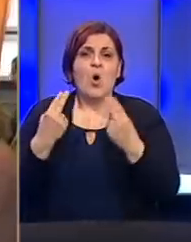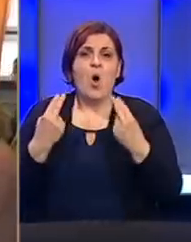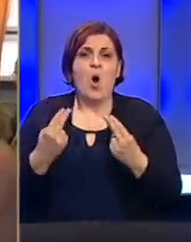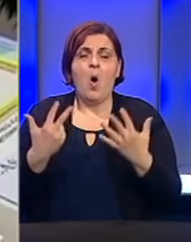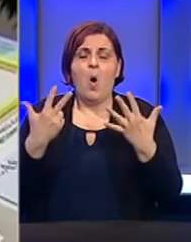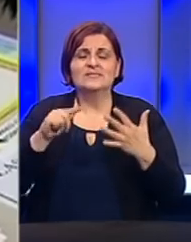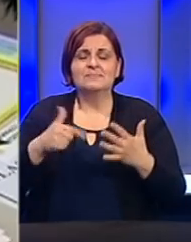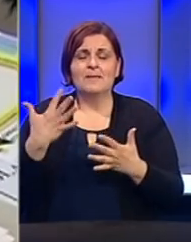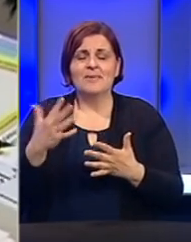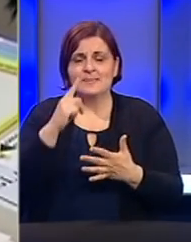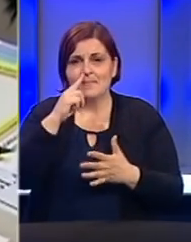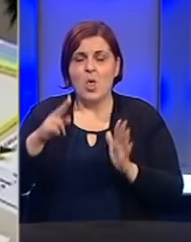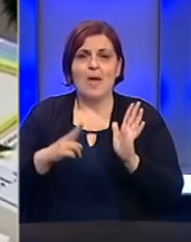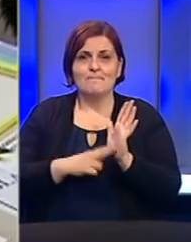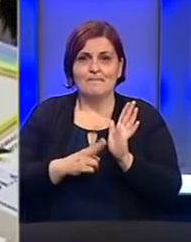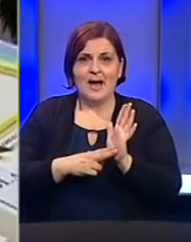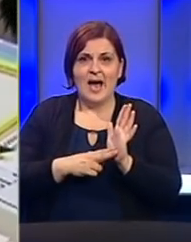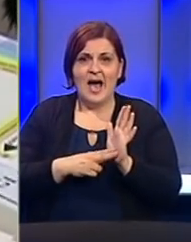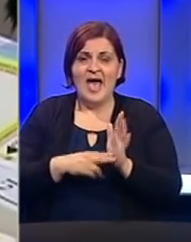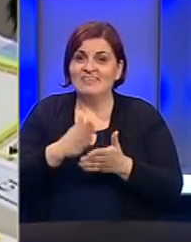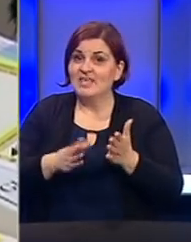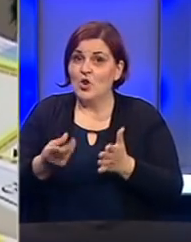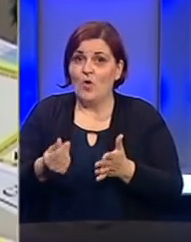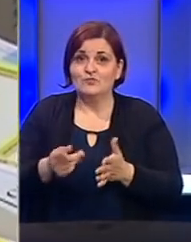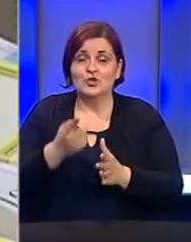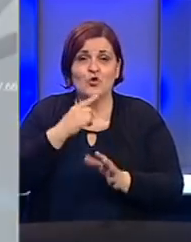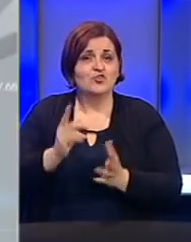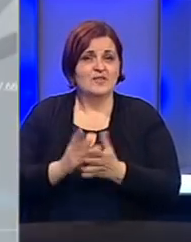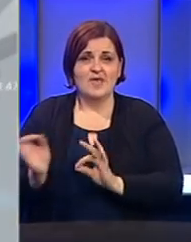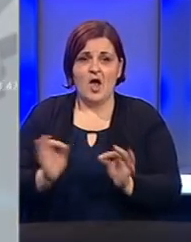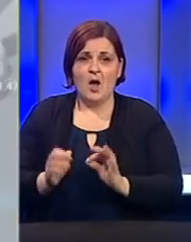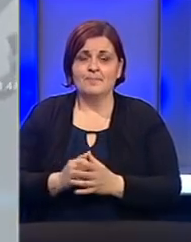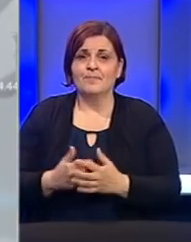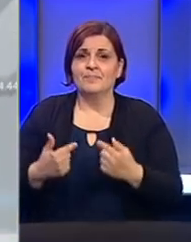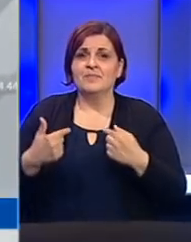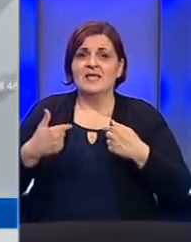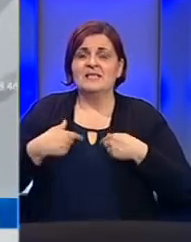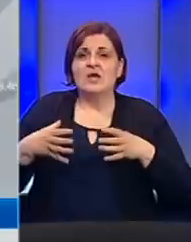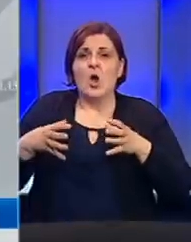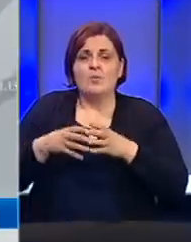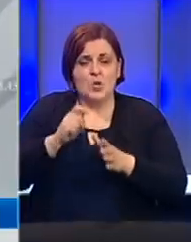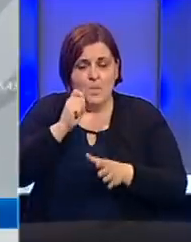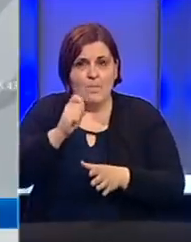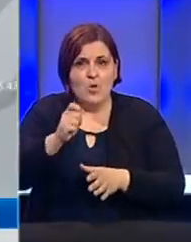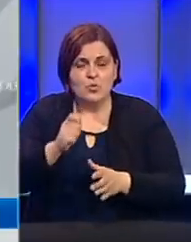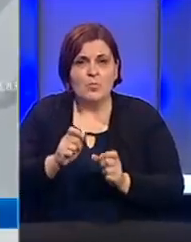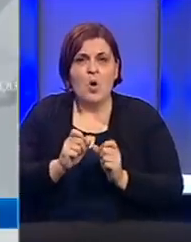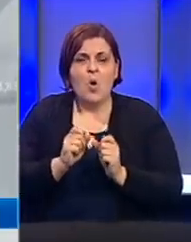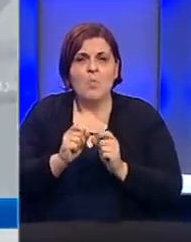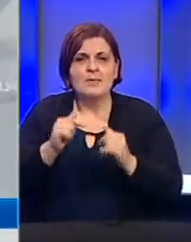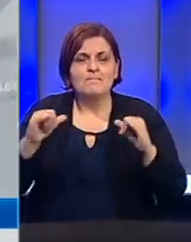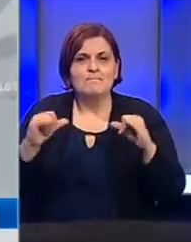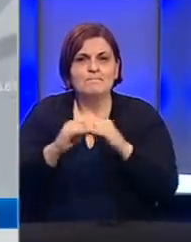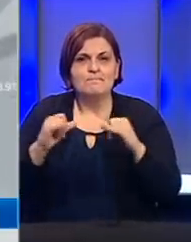oko 8,5 miliona maraka. Dio novca još nije osiguran. Mi smo kao koalicija pod lupom uputili jedno